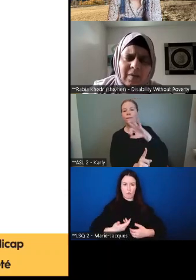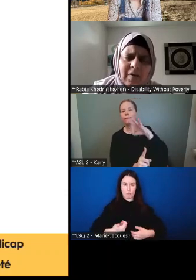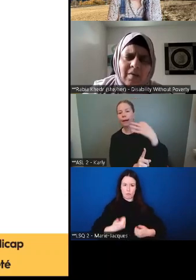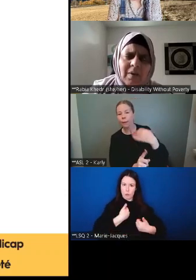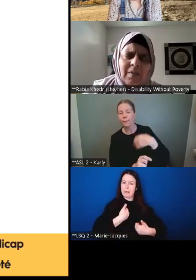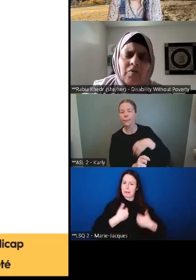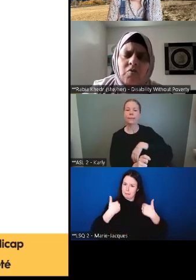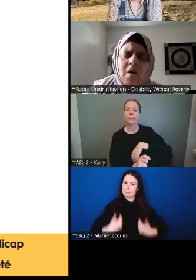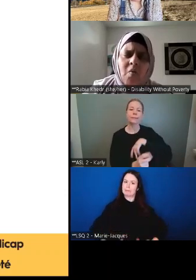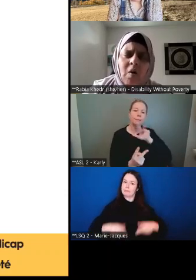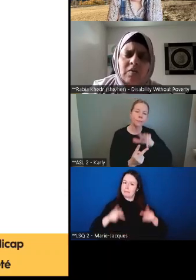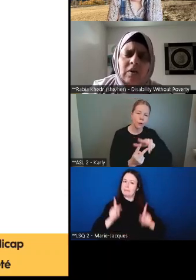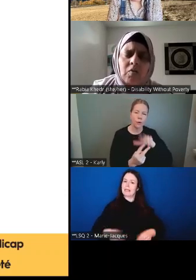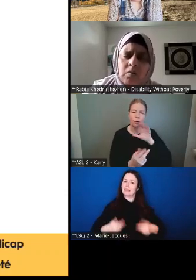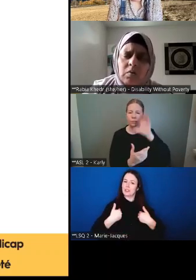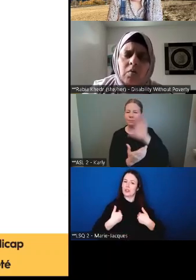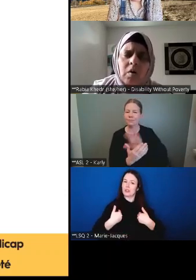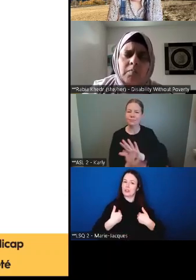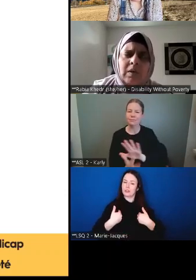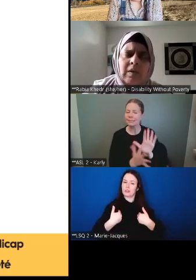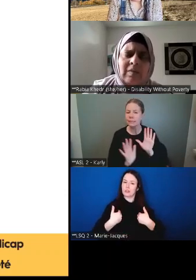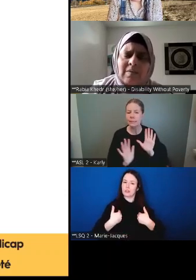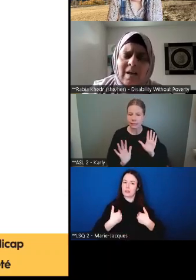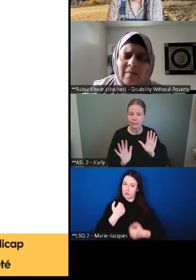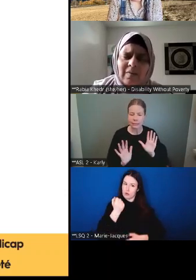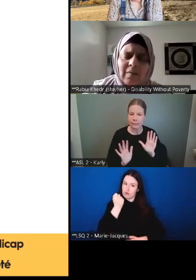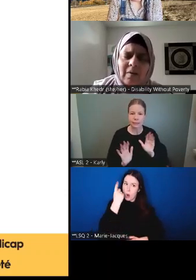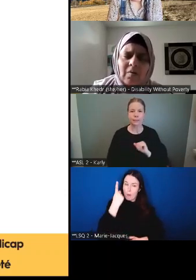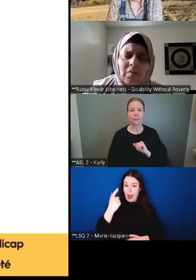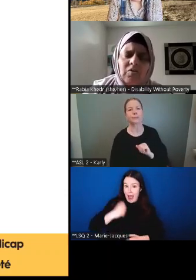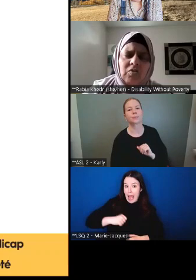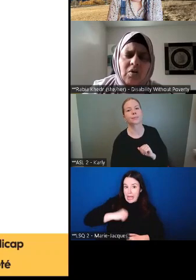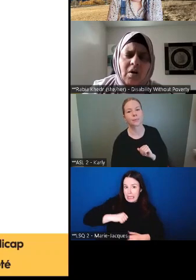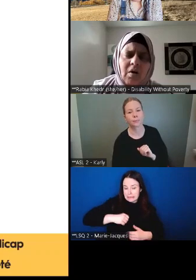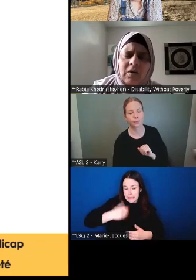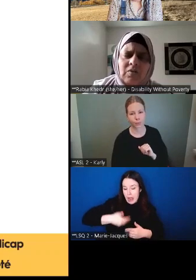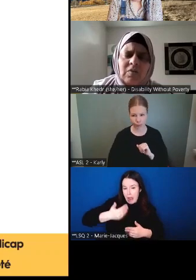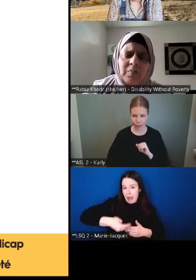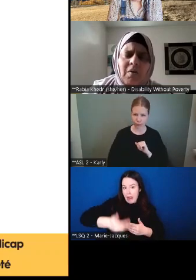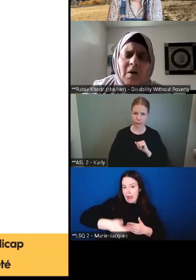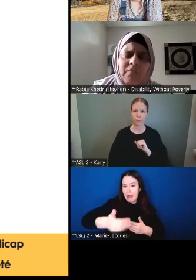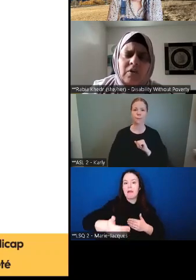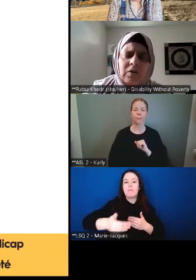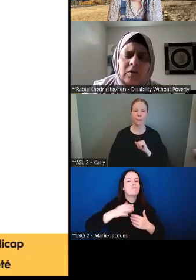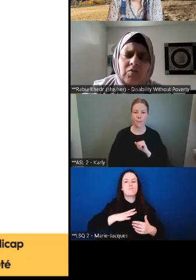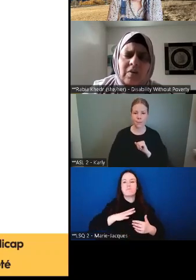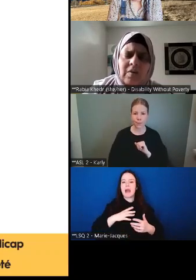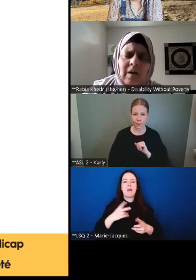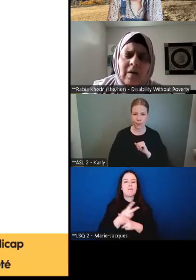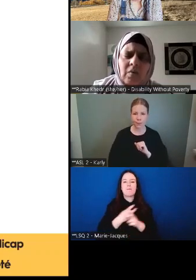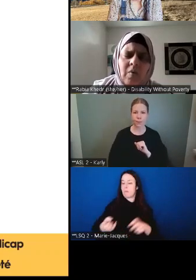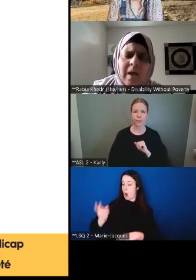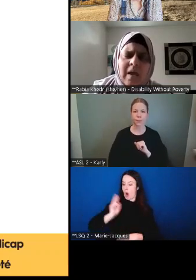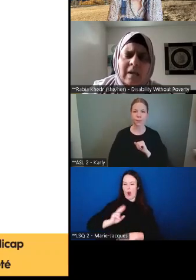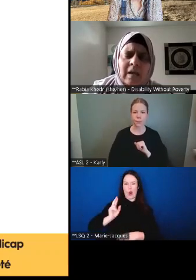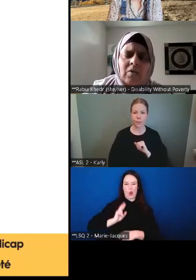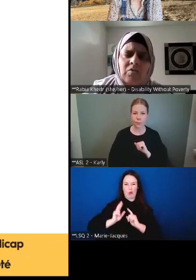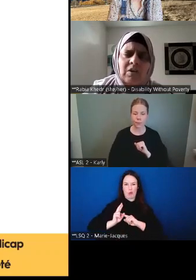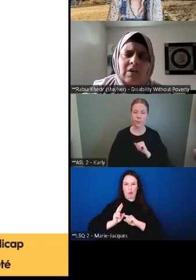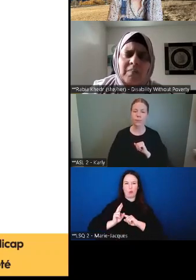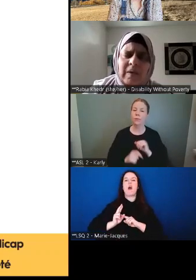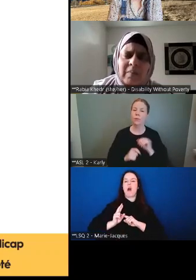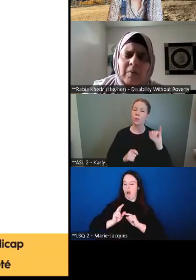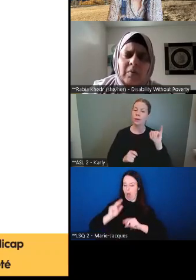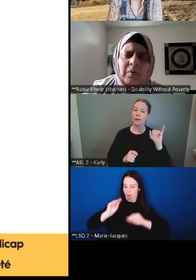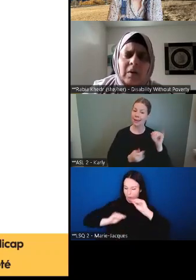Ils et elles comprennent bien que ça doit être testé, mais ils ne veulent pas que leur revenu soit testé, que